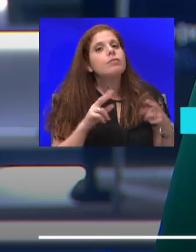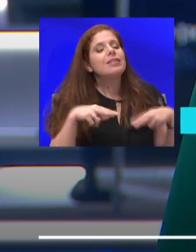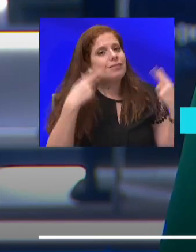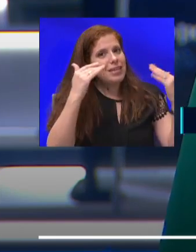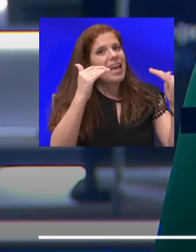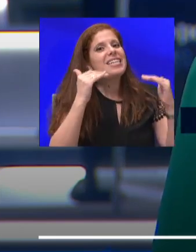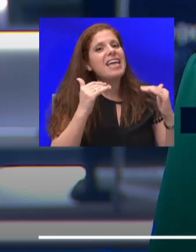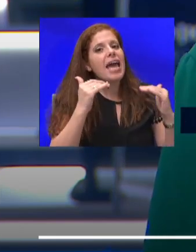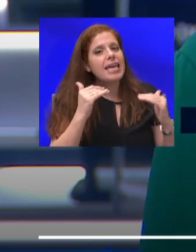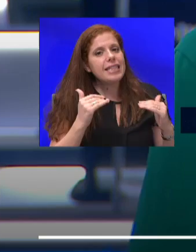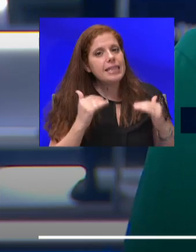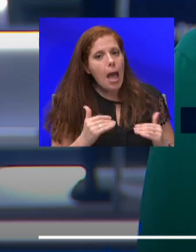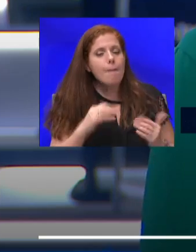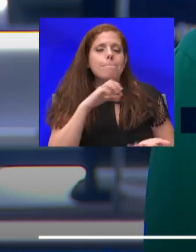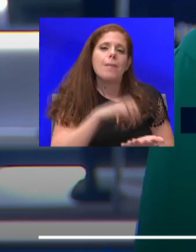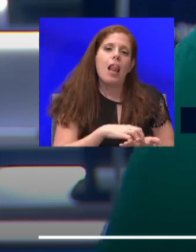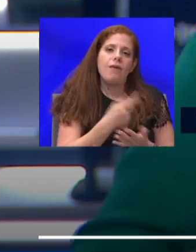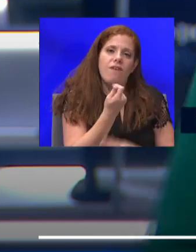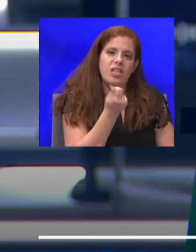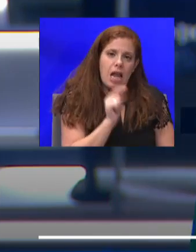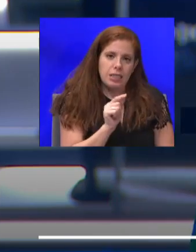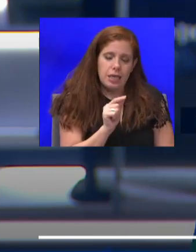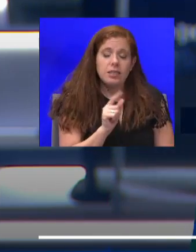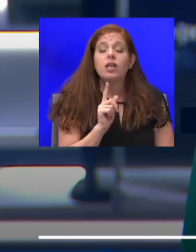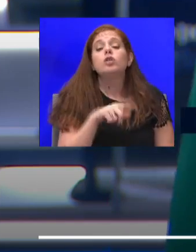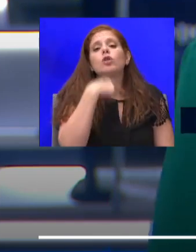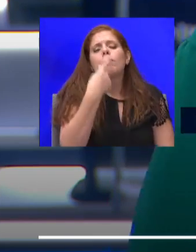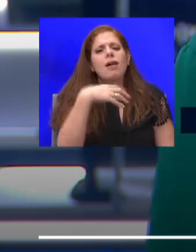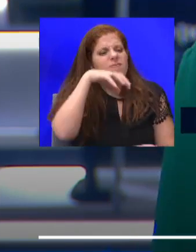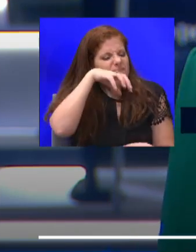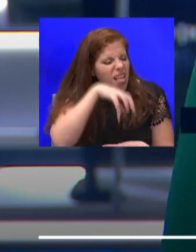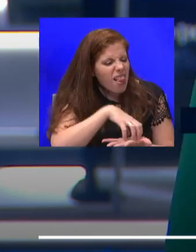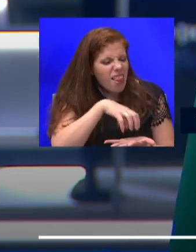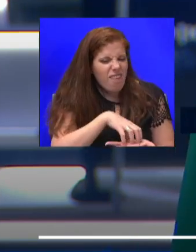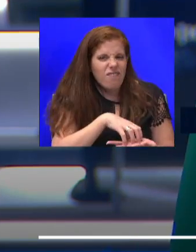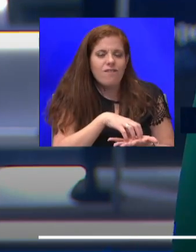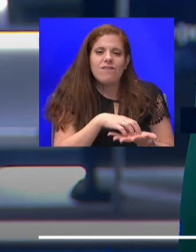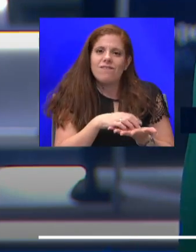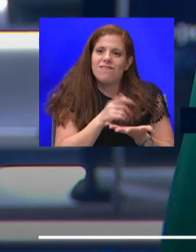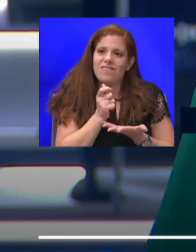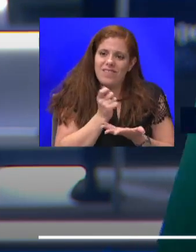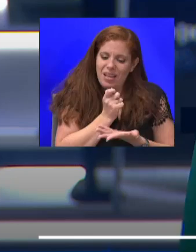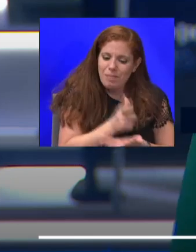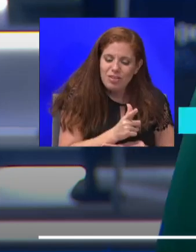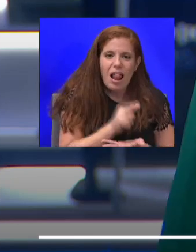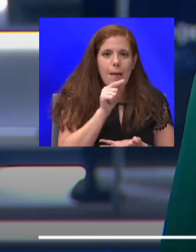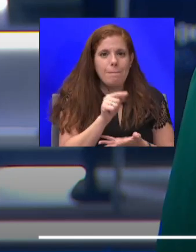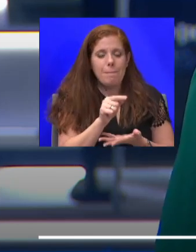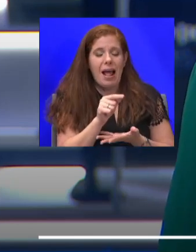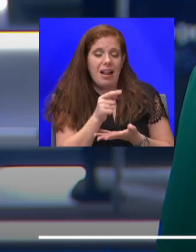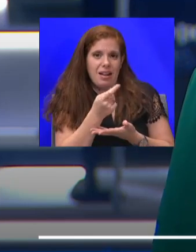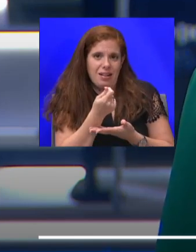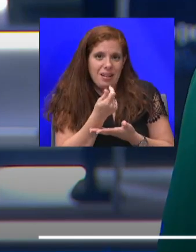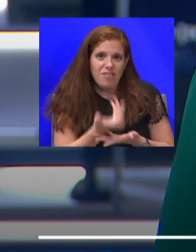הפיננסי הזה. זאת אומרת, הלב המשלם גם על זה שהוא לב פיננסי. ביומיום